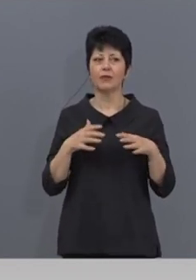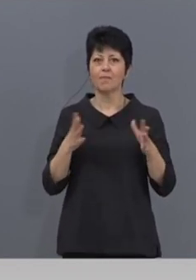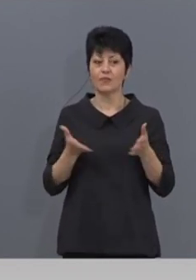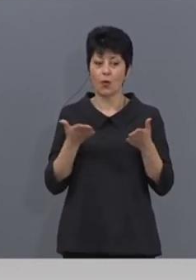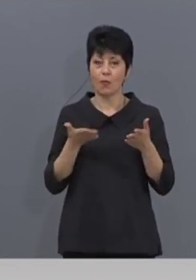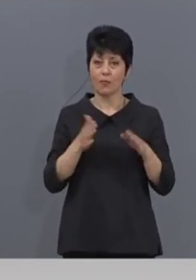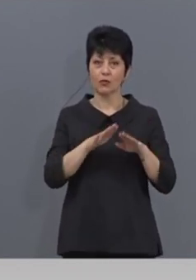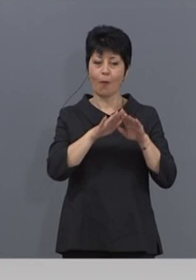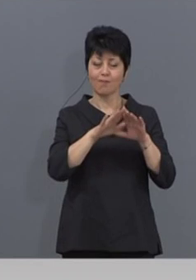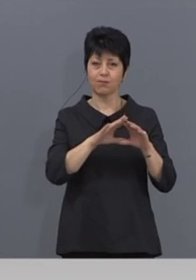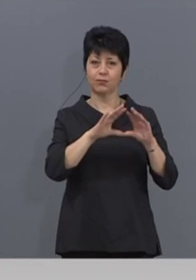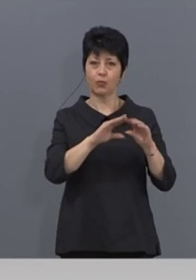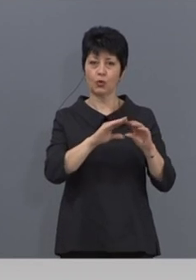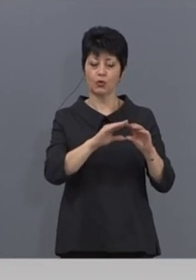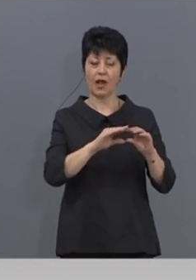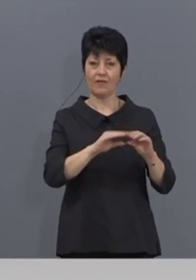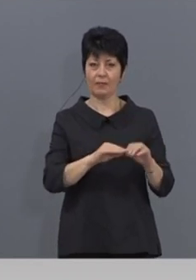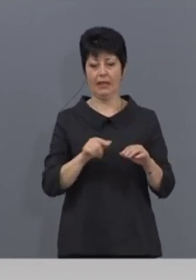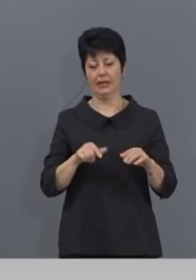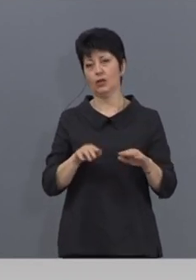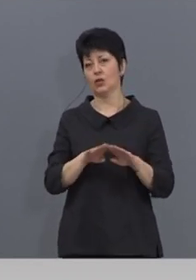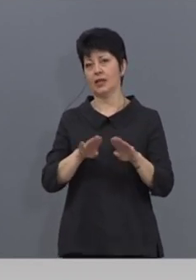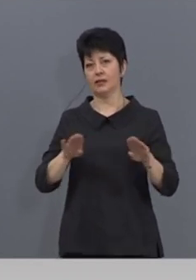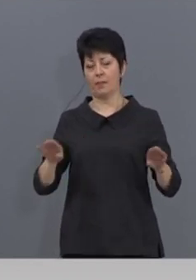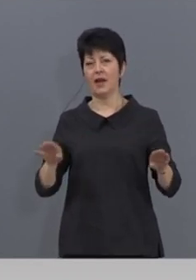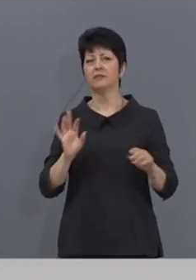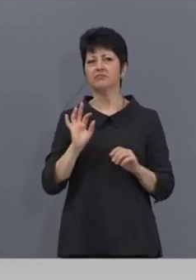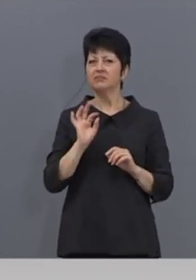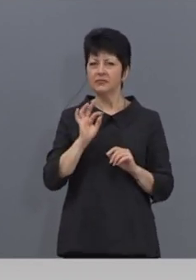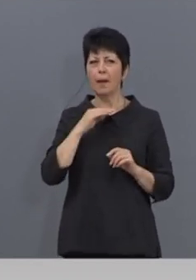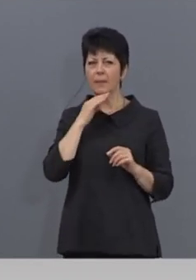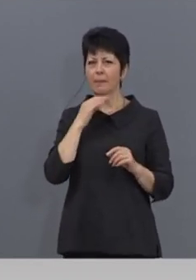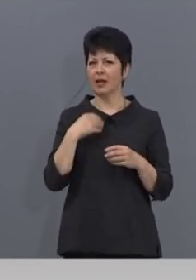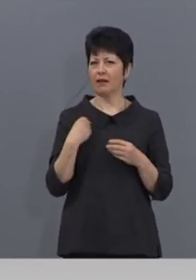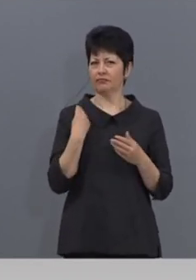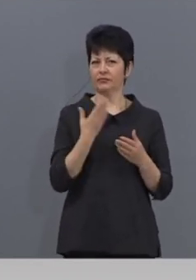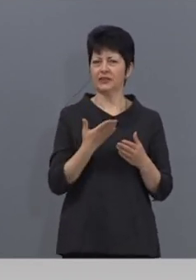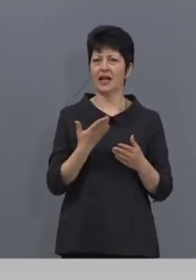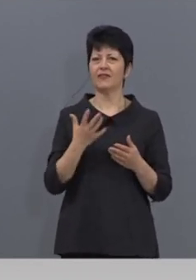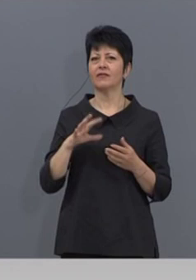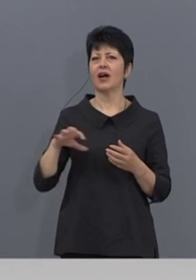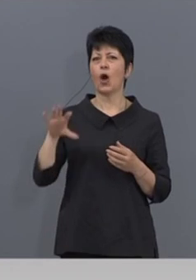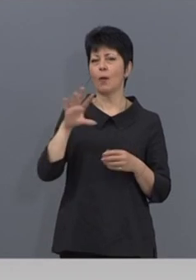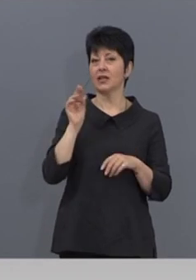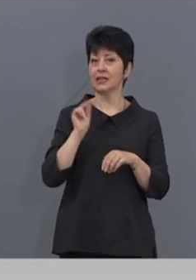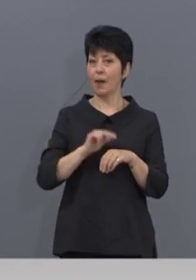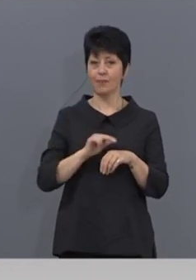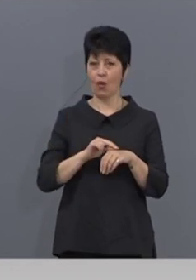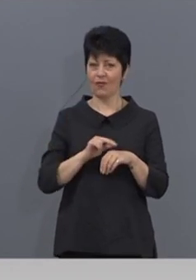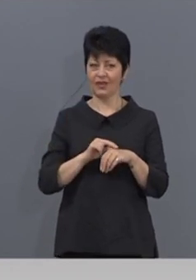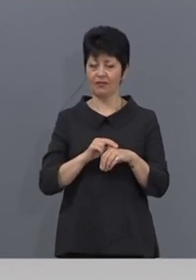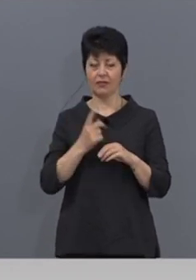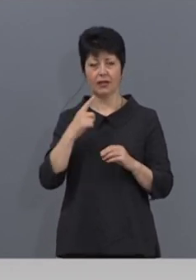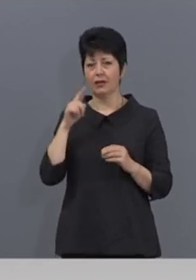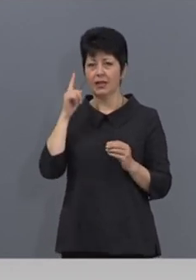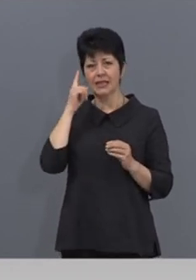на този етап. Пример мога да представя веднага с област Пловдив, в която знаете